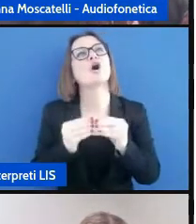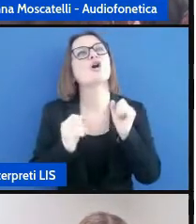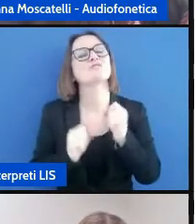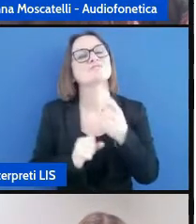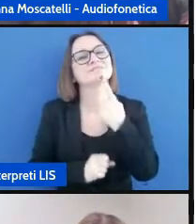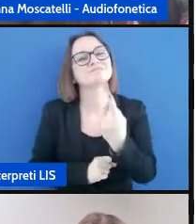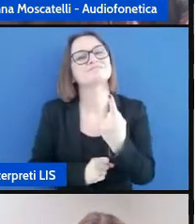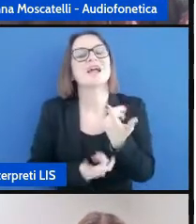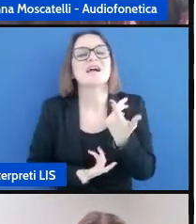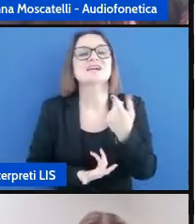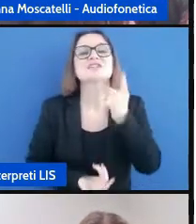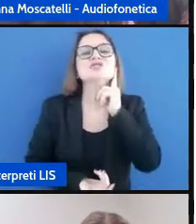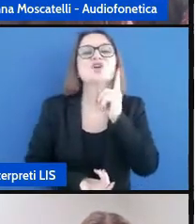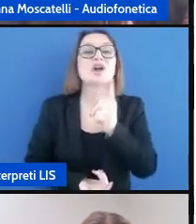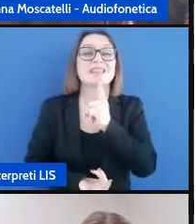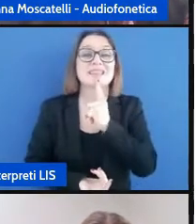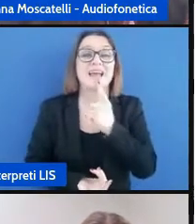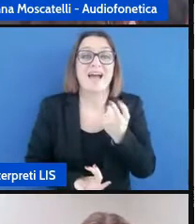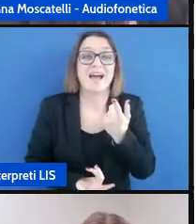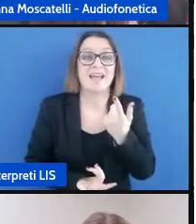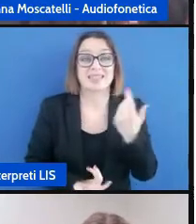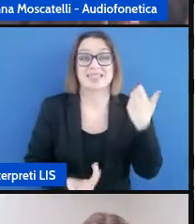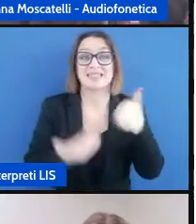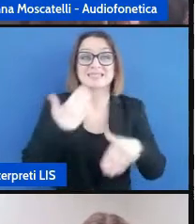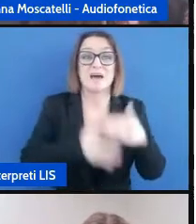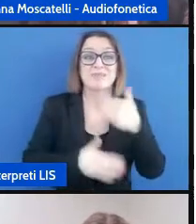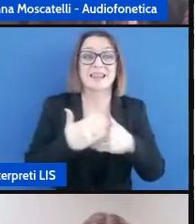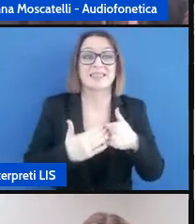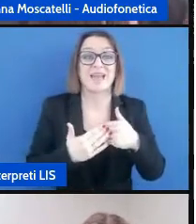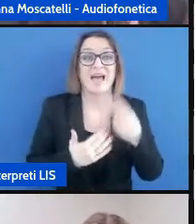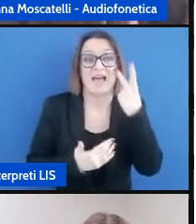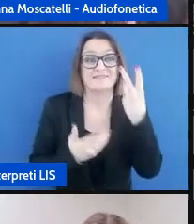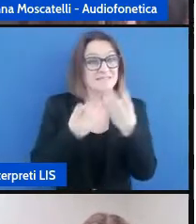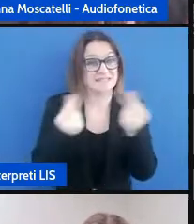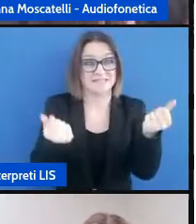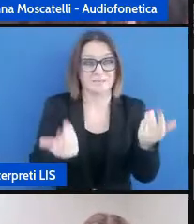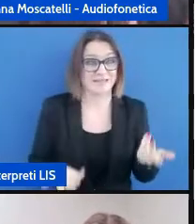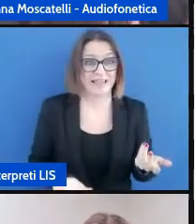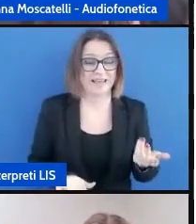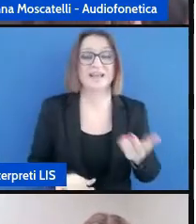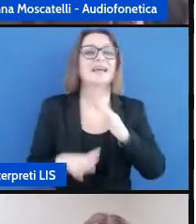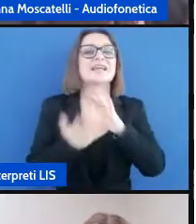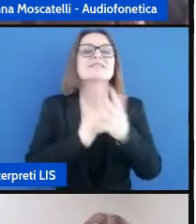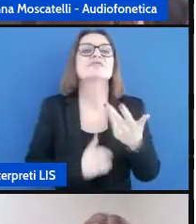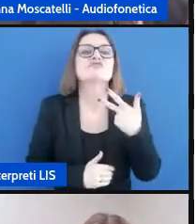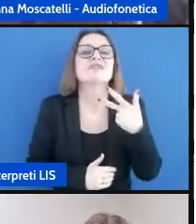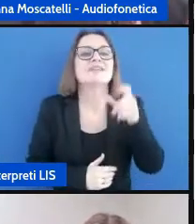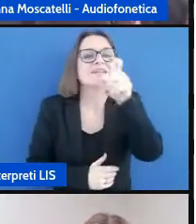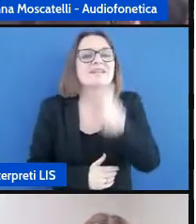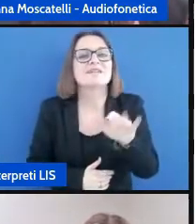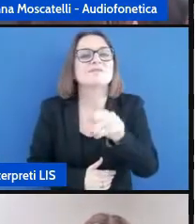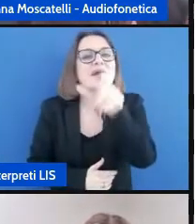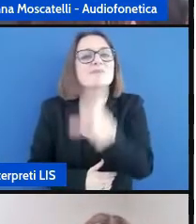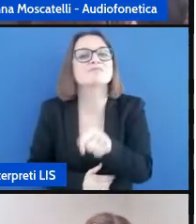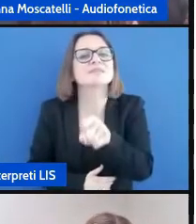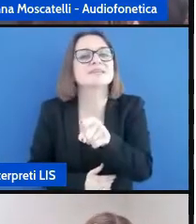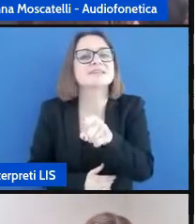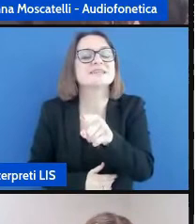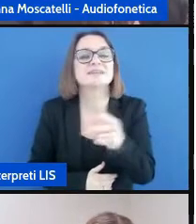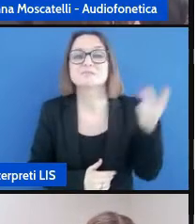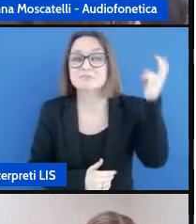sordità è una disabilità invisibile e soprattutto quando si ha di fronte dei bambini che sono